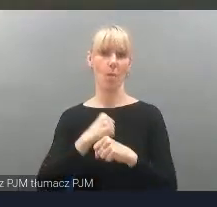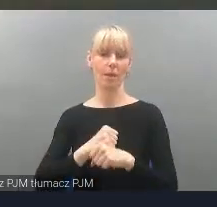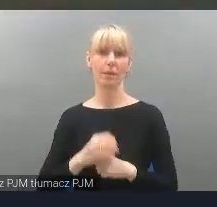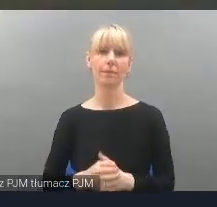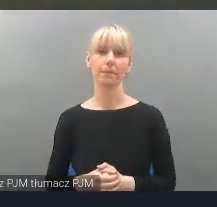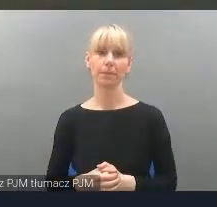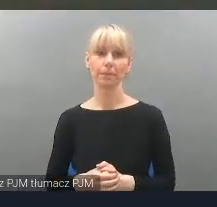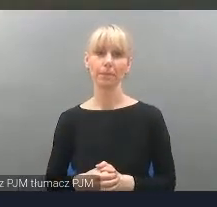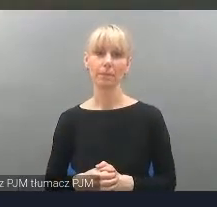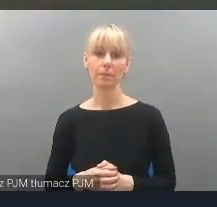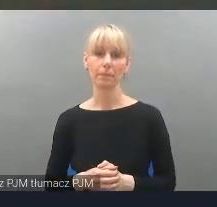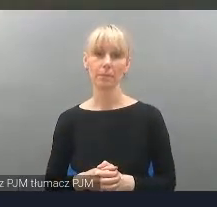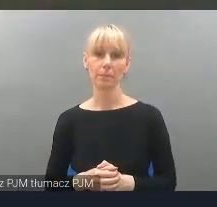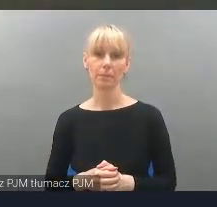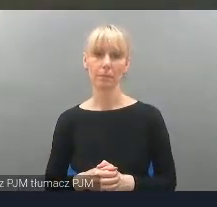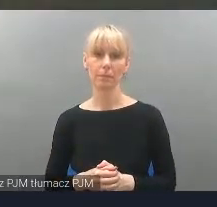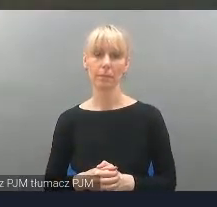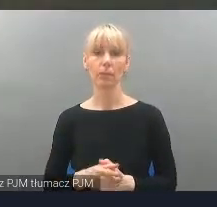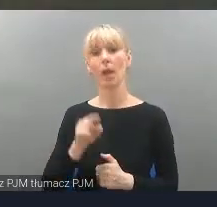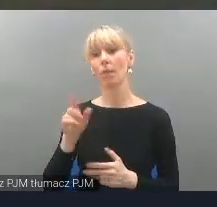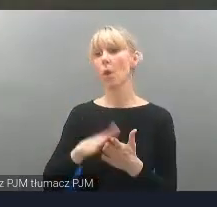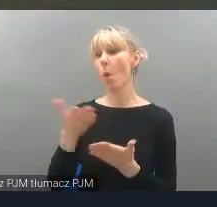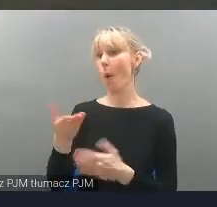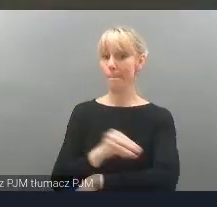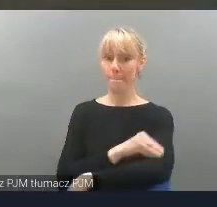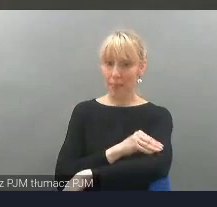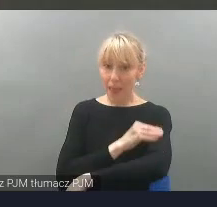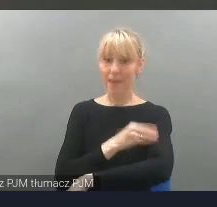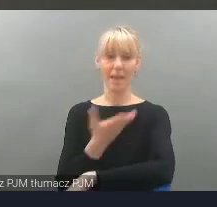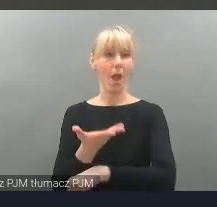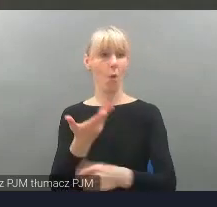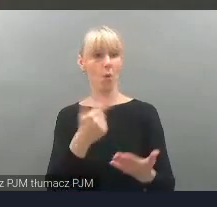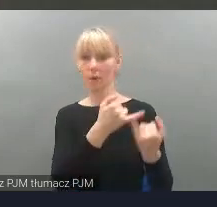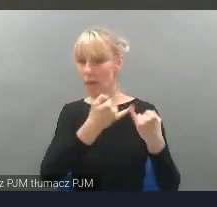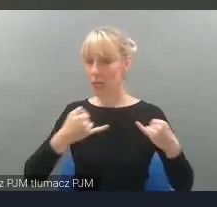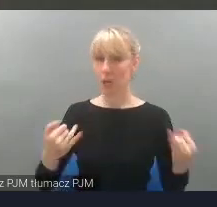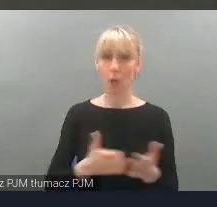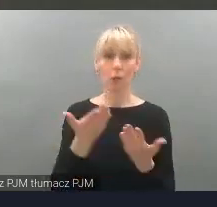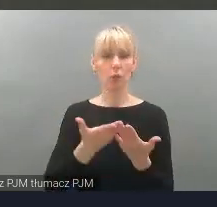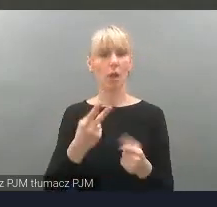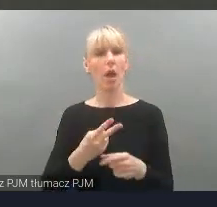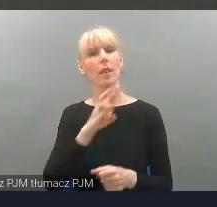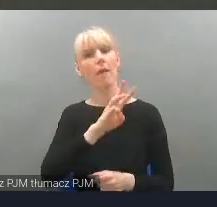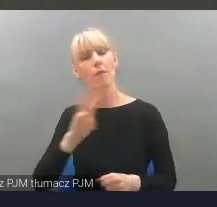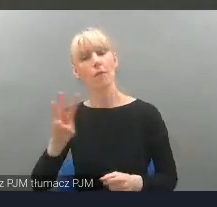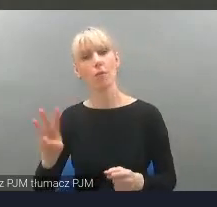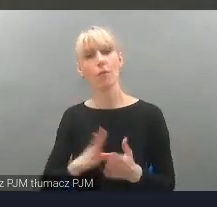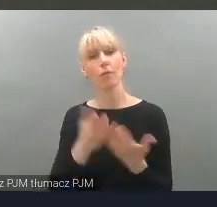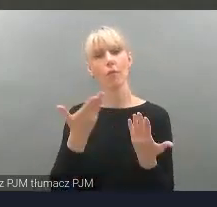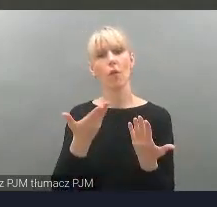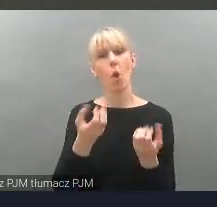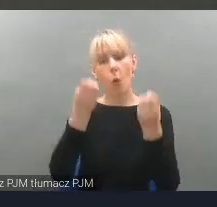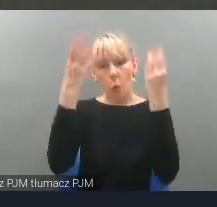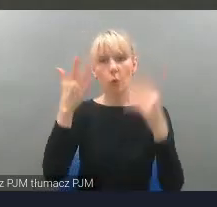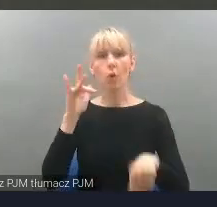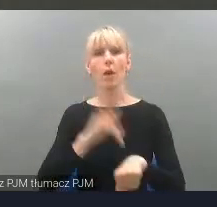Pracowane przez nas materiały mogą Państwo znaleźć na stronie kulturawrażliwa.pl lub na